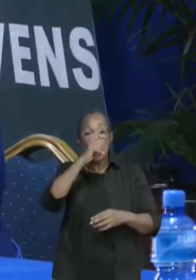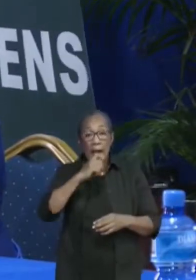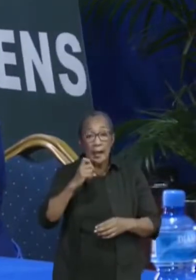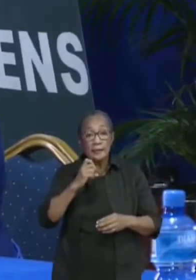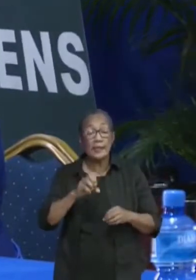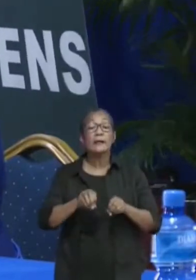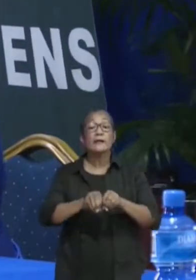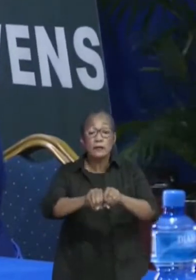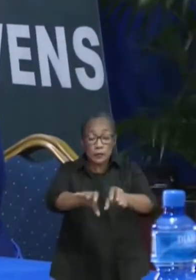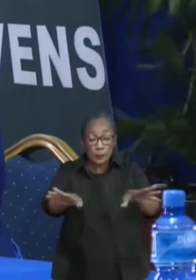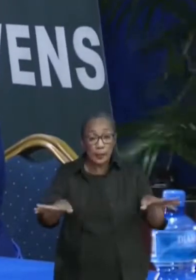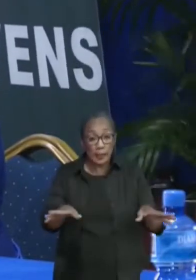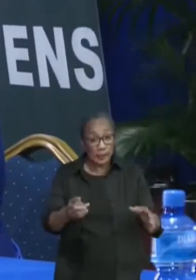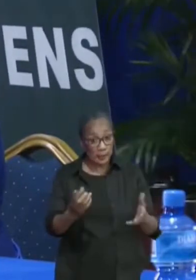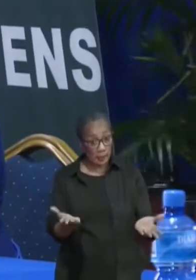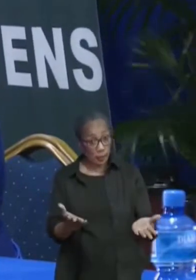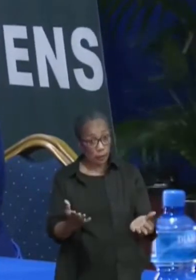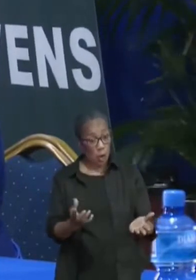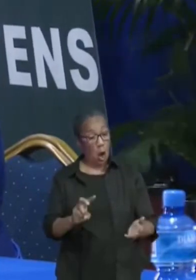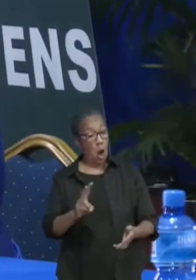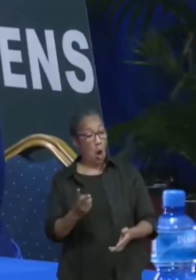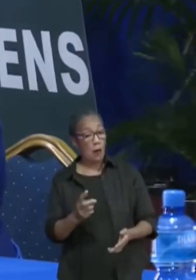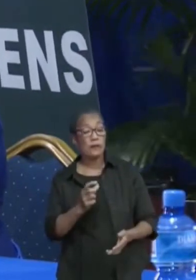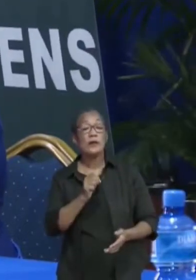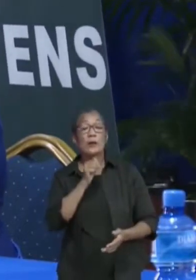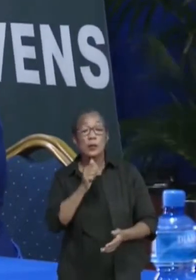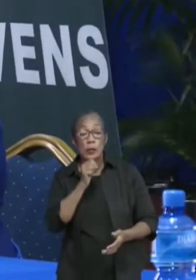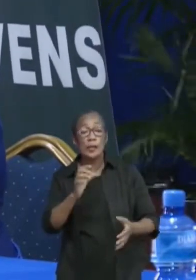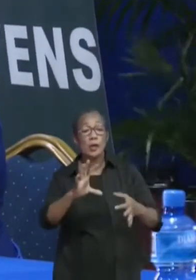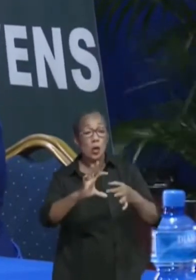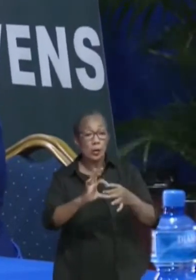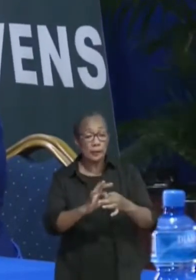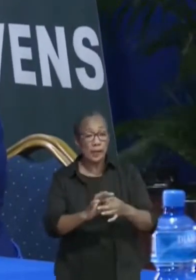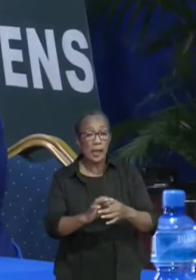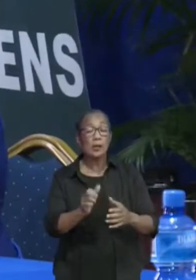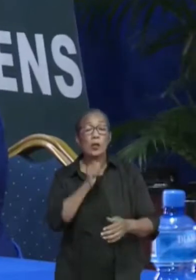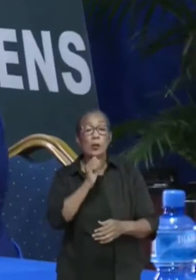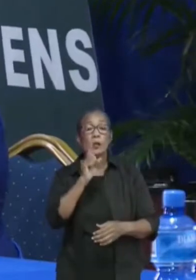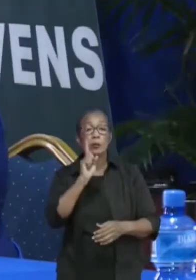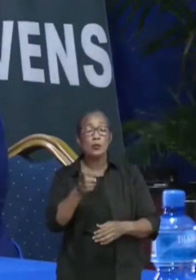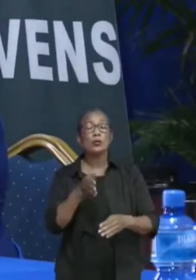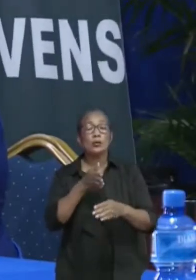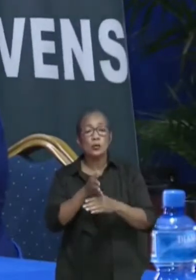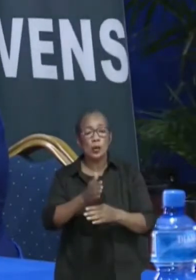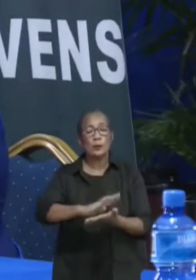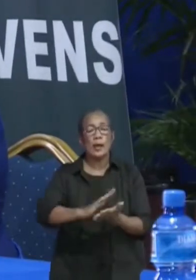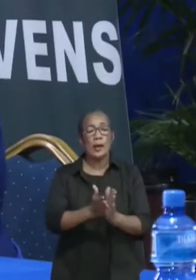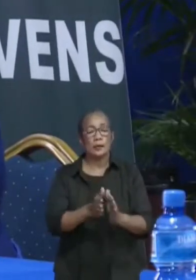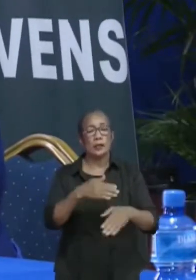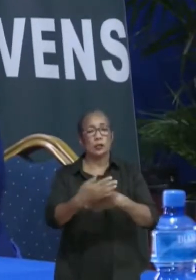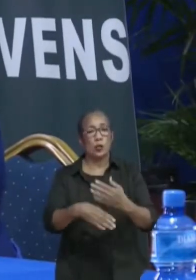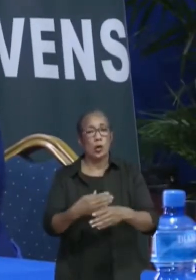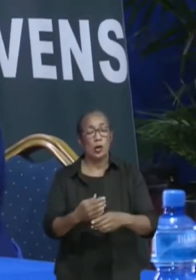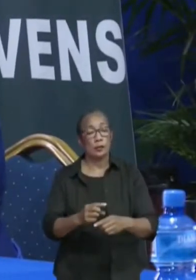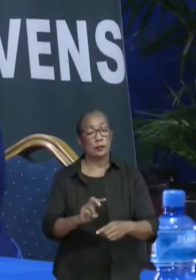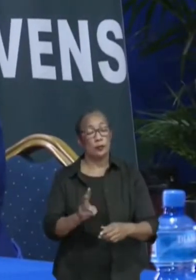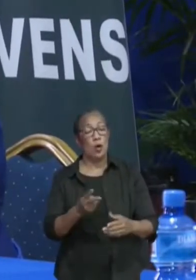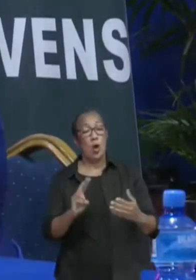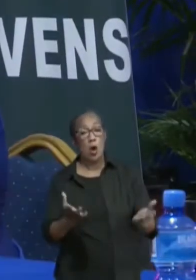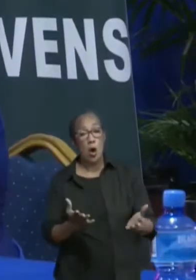verspreiding is of dan wie in contact geweest is en wie dan verder behandeld moet worden, dan wel